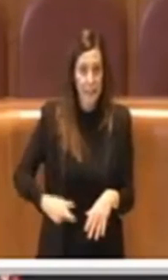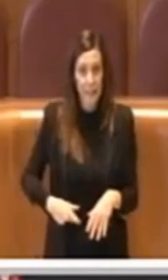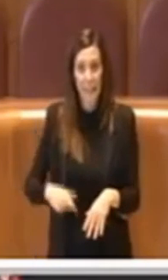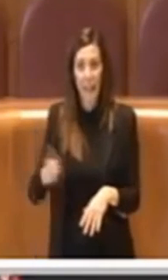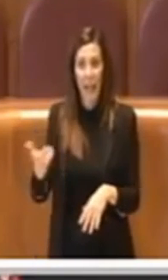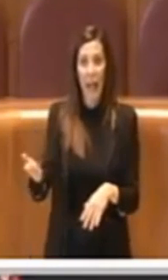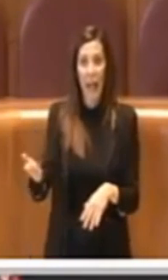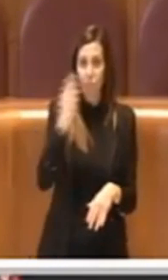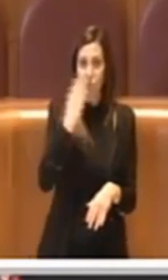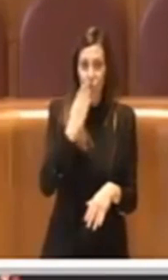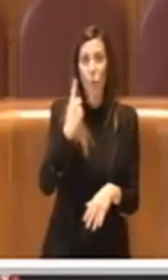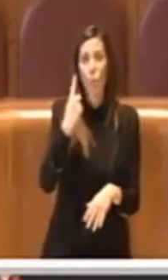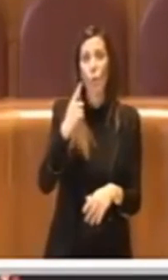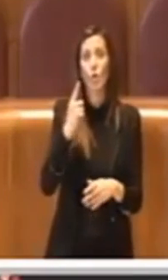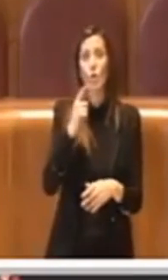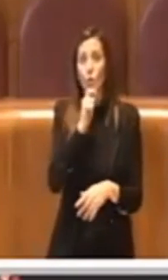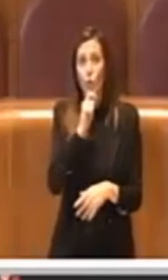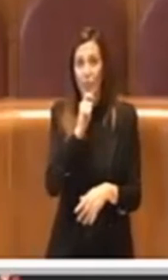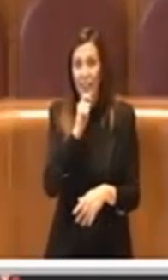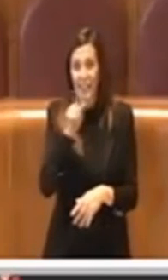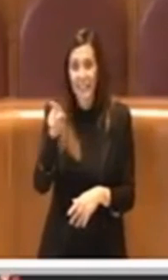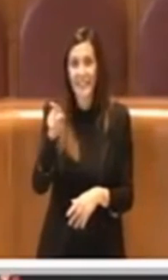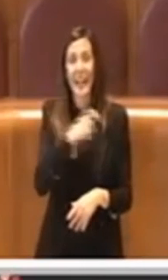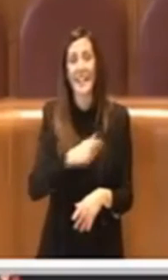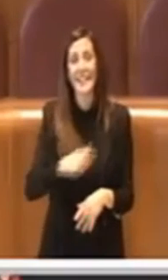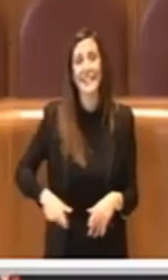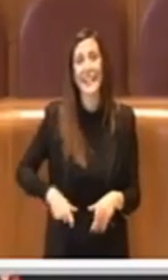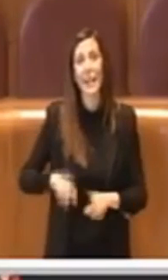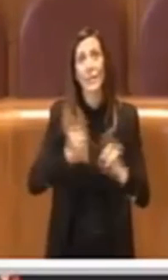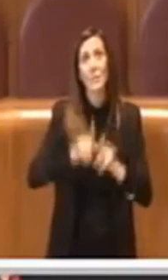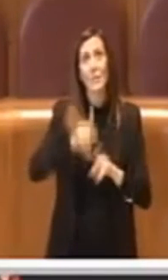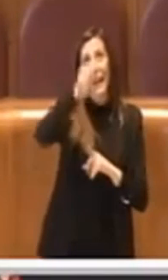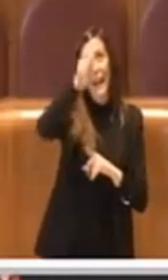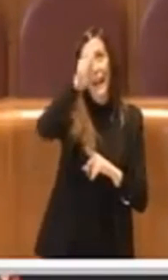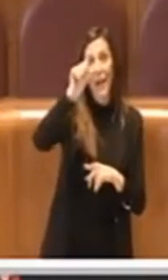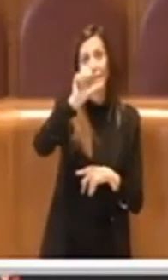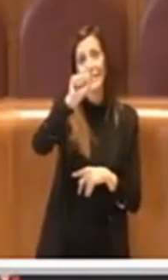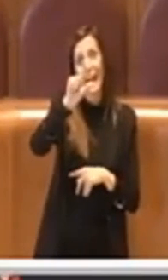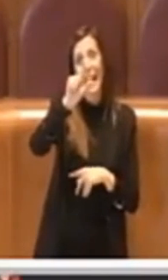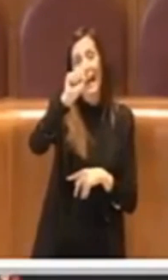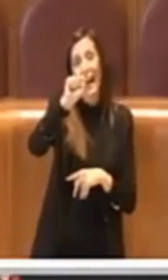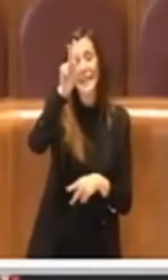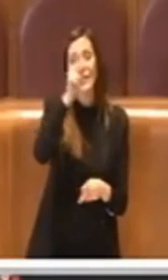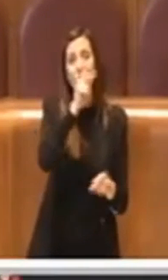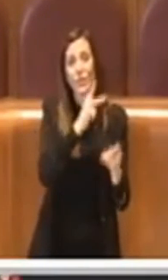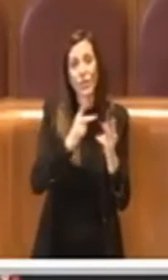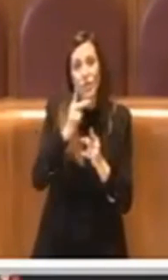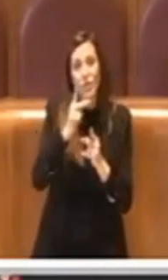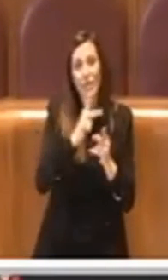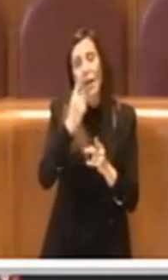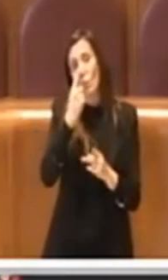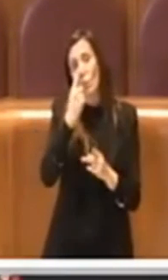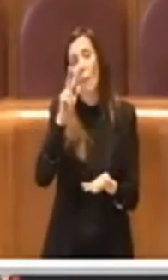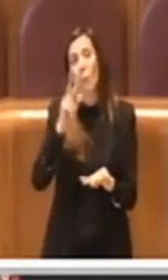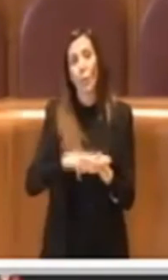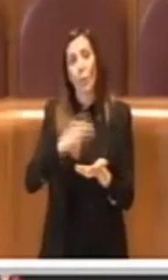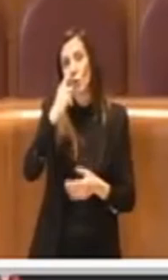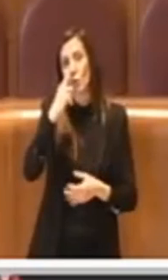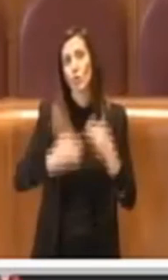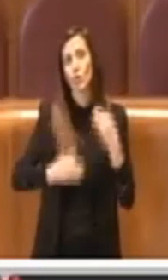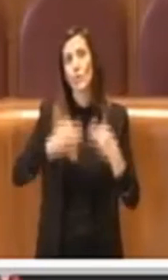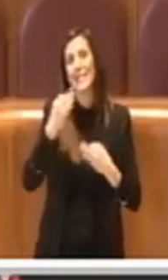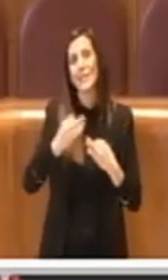un giornalista aveva chiesto al sindaco di Milano, Sala, cercando il suo consenso, un giudizio su